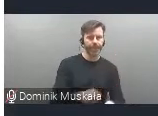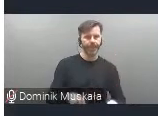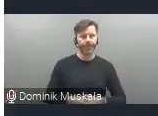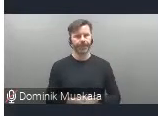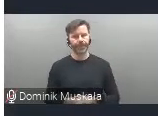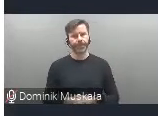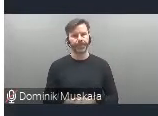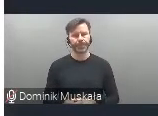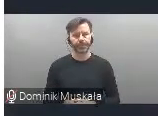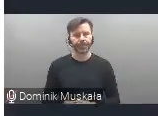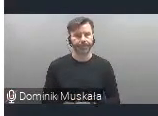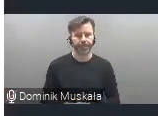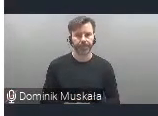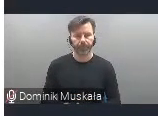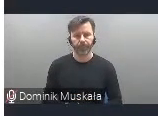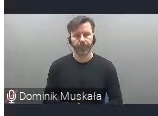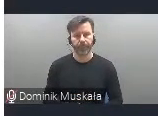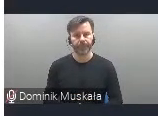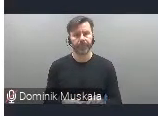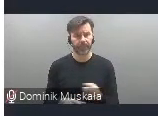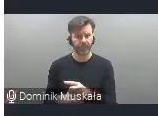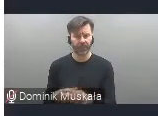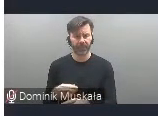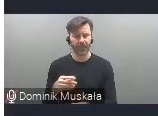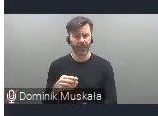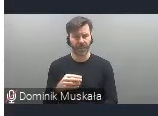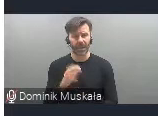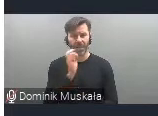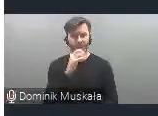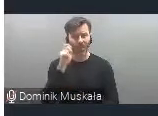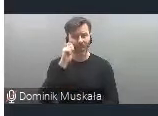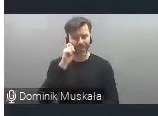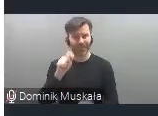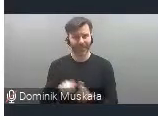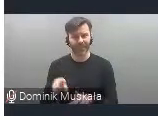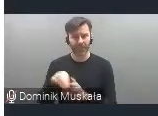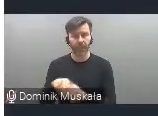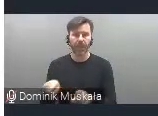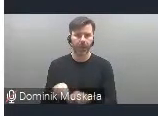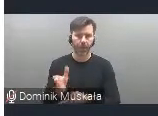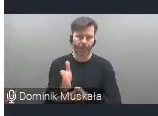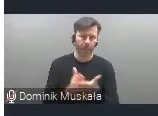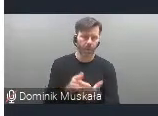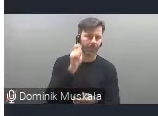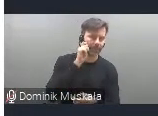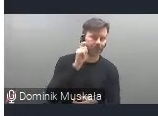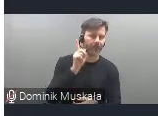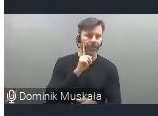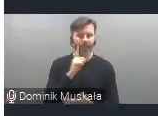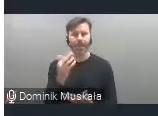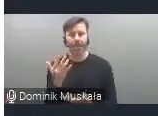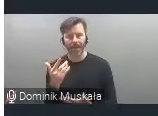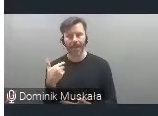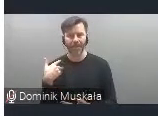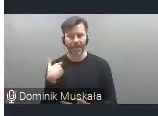aktywistka klimatyczna, zresztą najmłodsza z osób, bo tam jest też parytet płci i także właśnie wieku, że